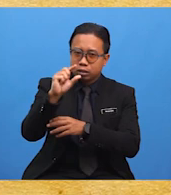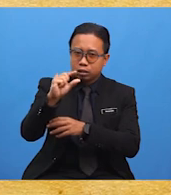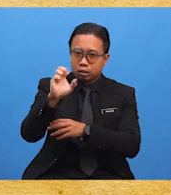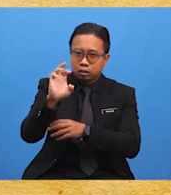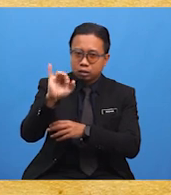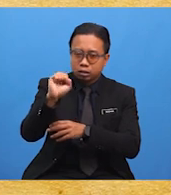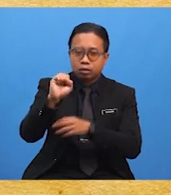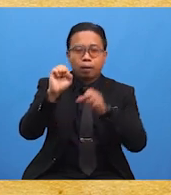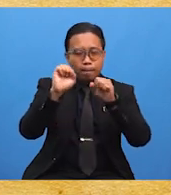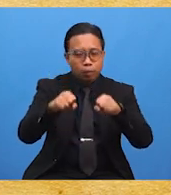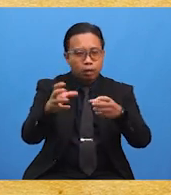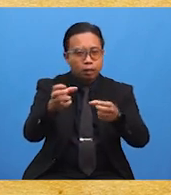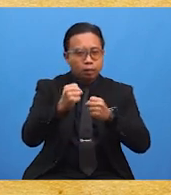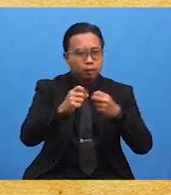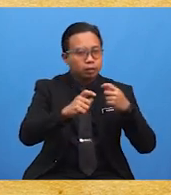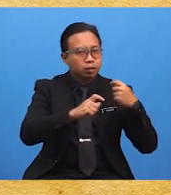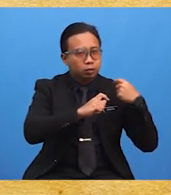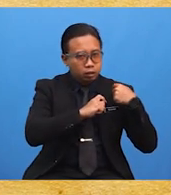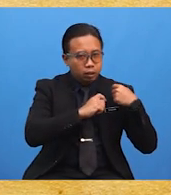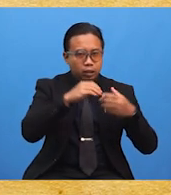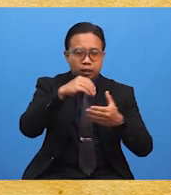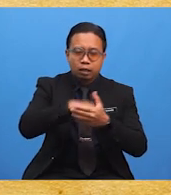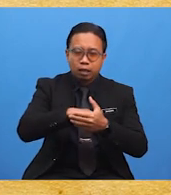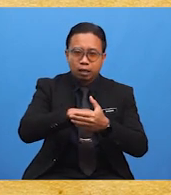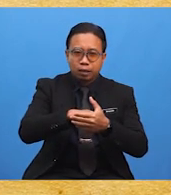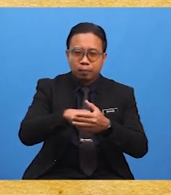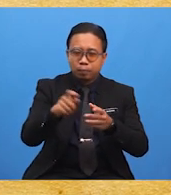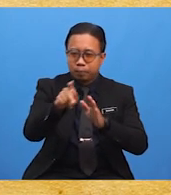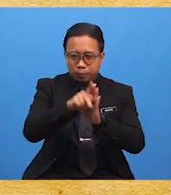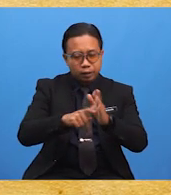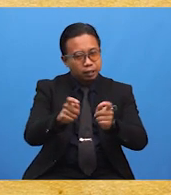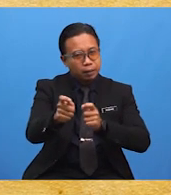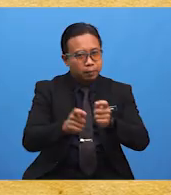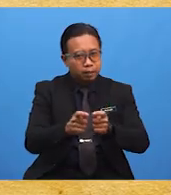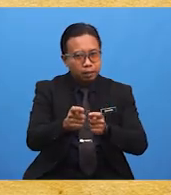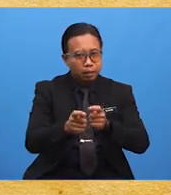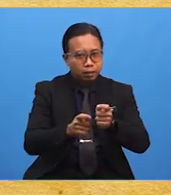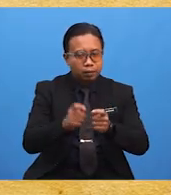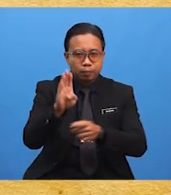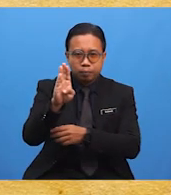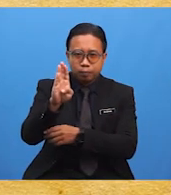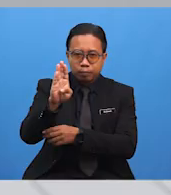diberi peluang menjawat jawatan yang terdapat dalam pentadbiran British.